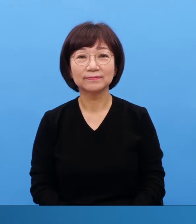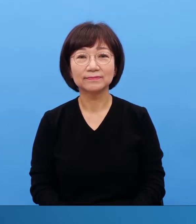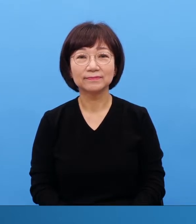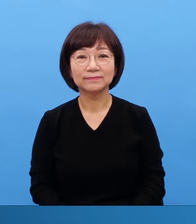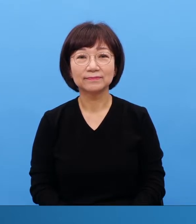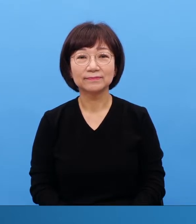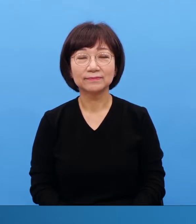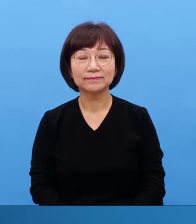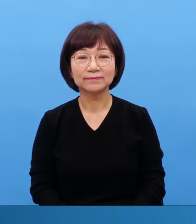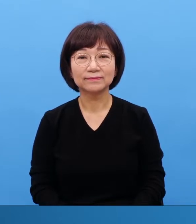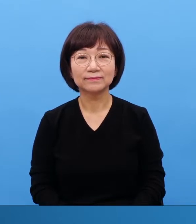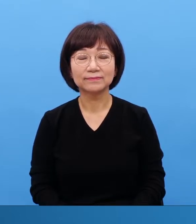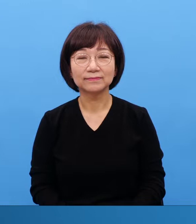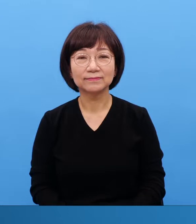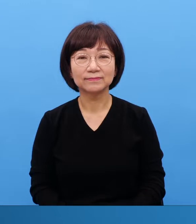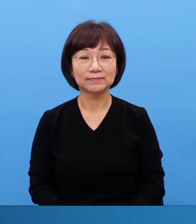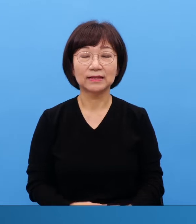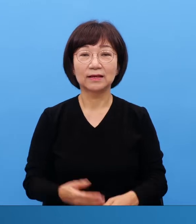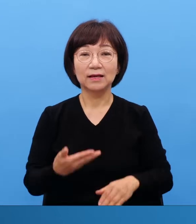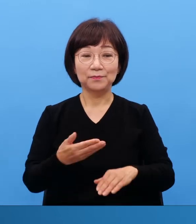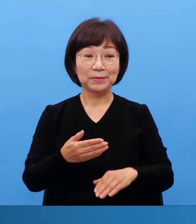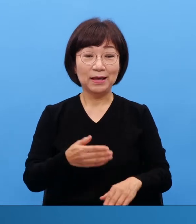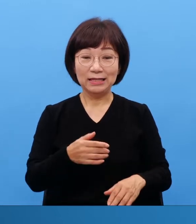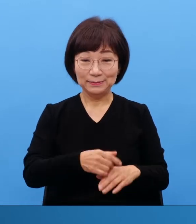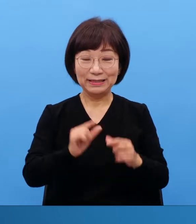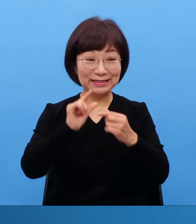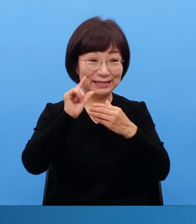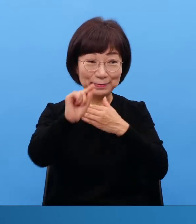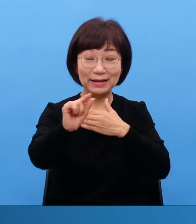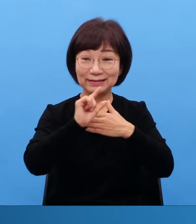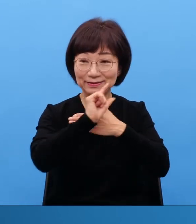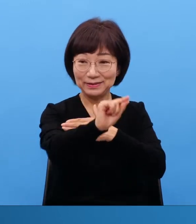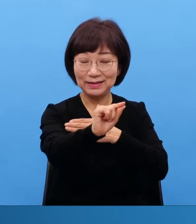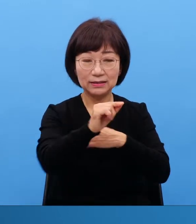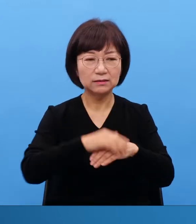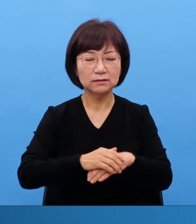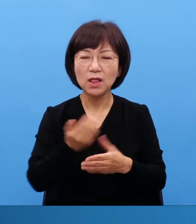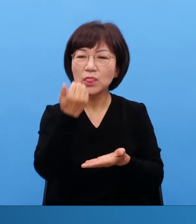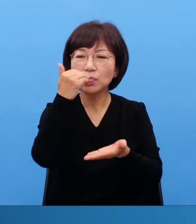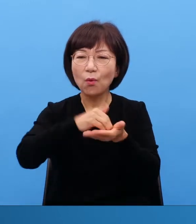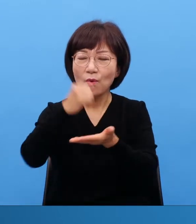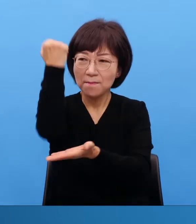있어요 그걸 자세히 읽어보면은 아 그랬구나 많은 걸 생각하게 만드는 거지